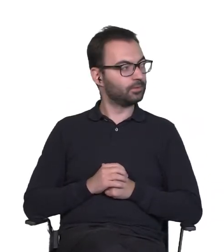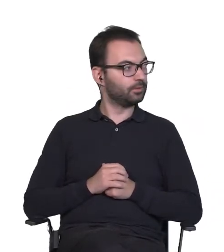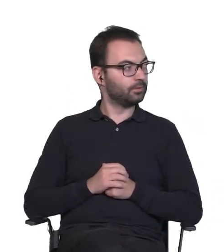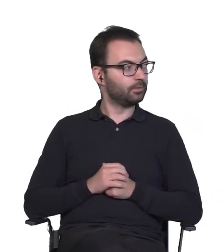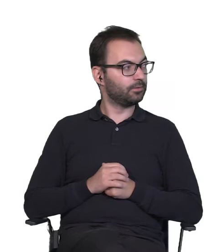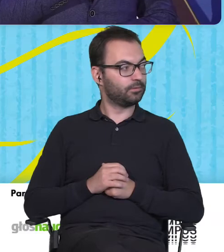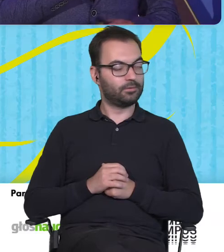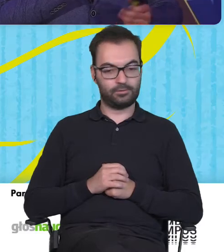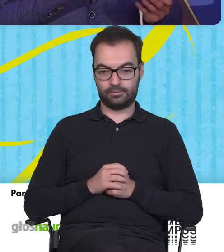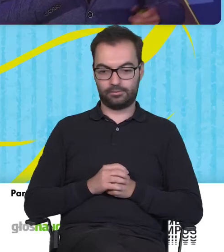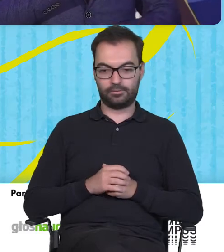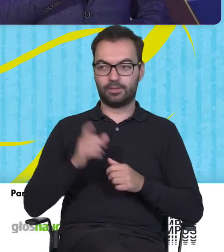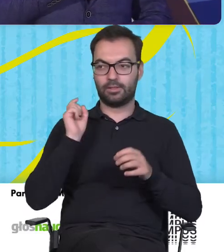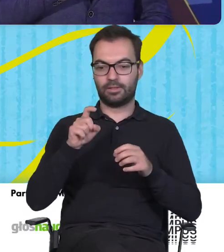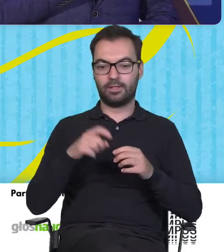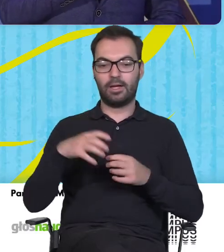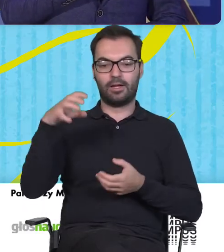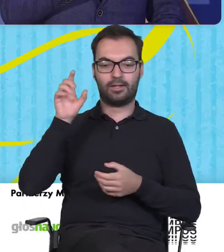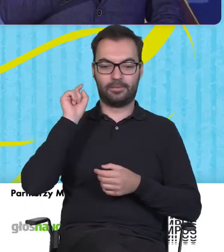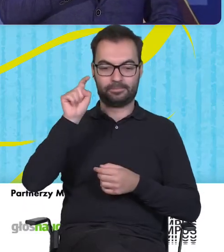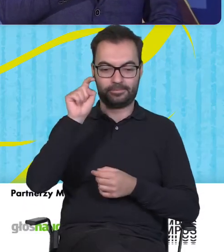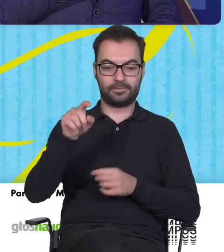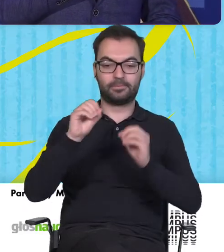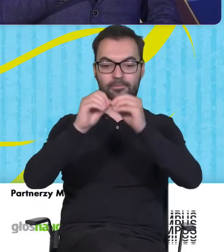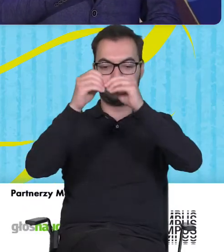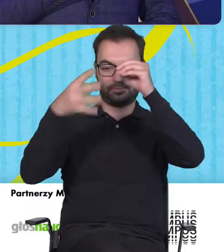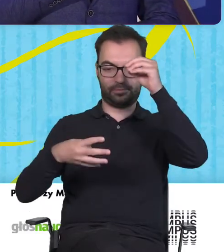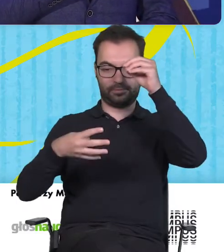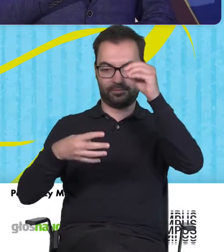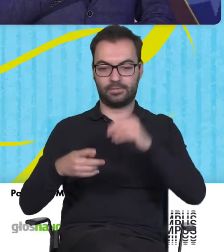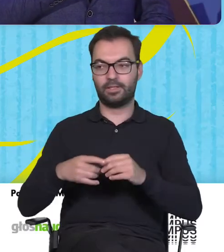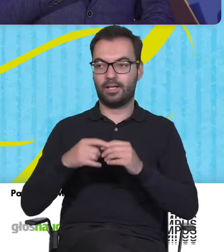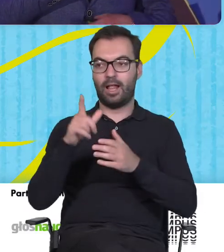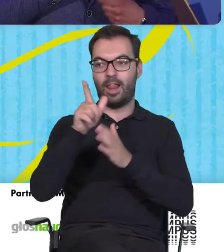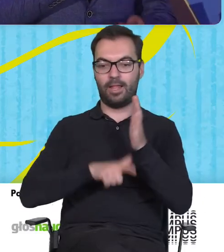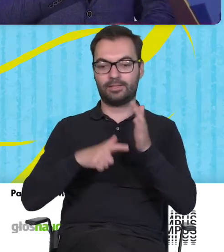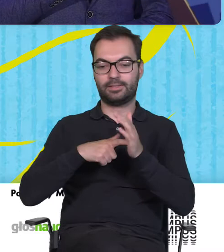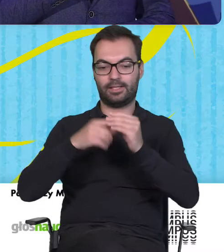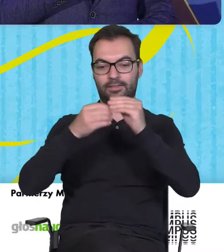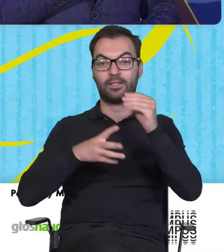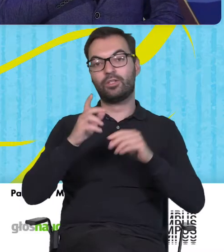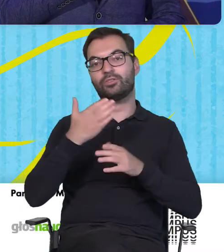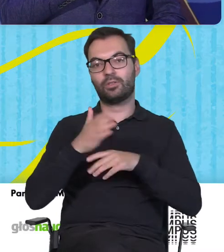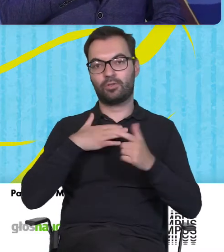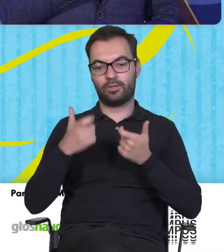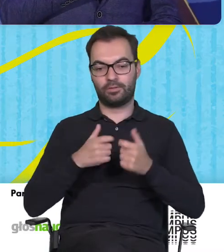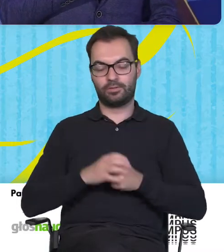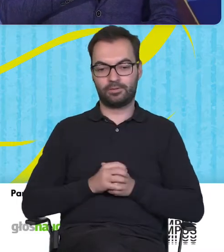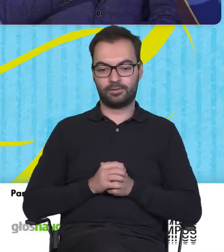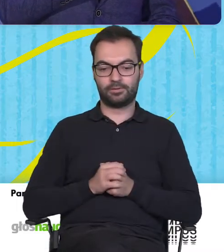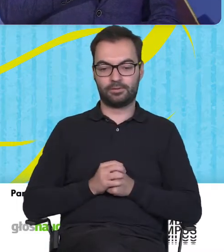Klikając burgerka u góry rozwija nam się dalsza lista funkcji naszej aplikacji.